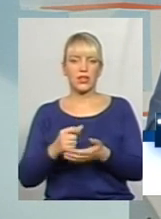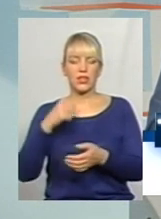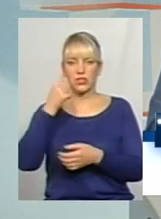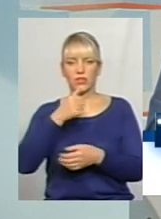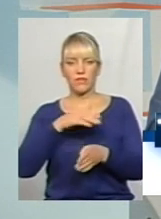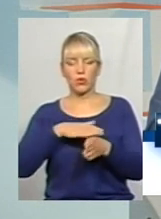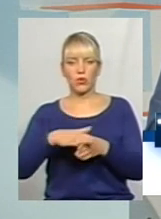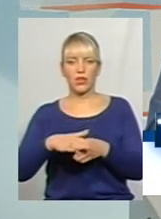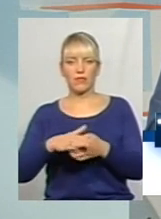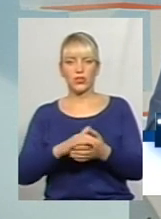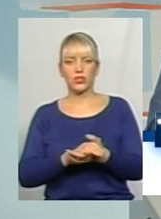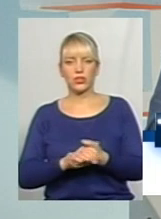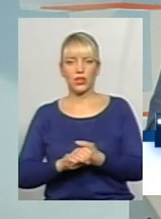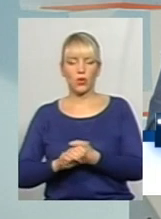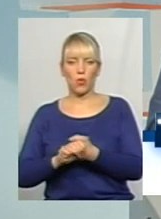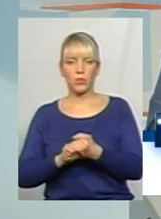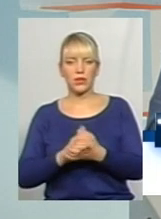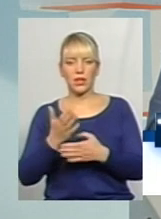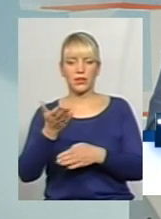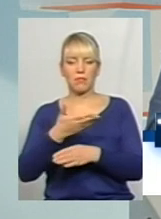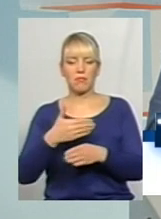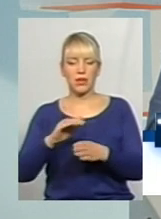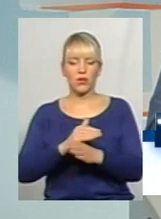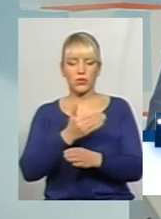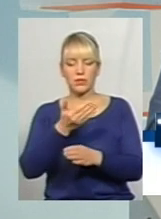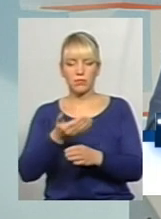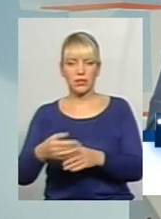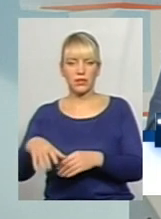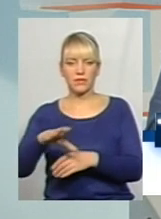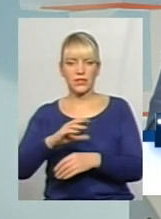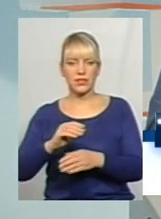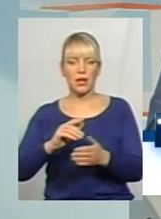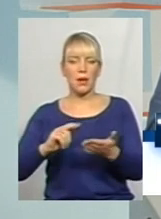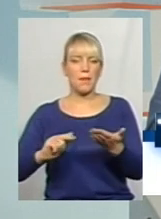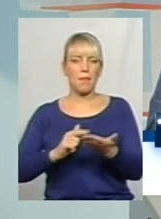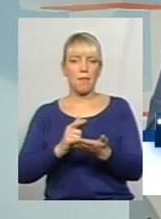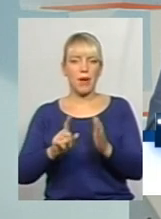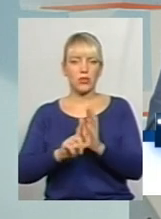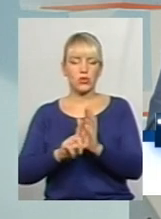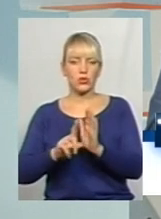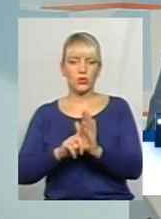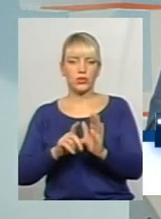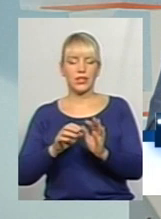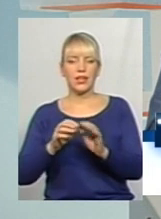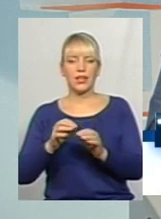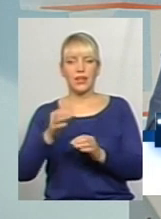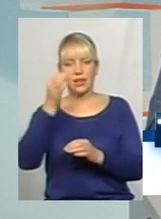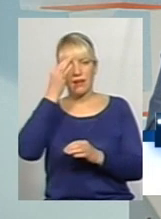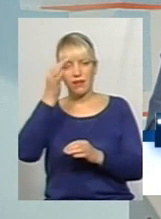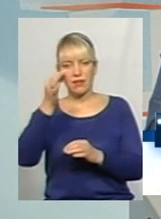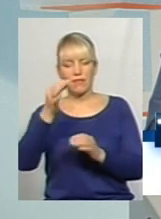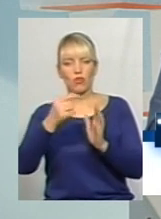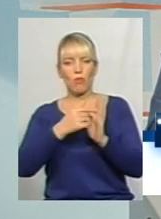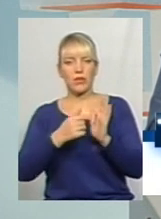комітету, ми розбили всі маршрути рівномірно, пропорційно. І максимальний об'єкт